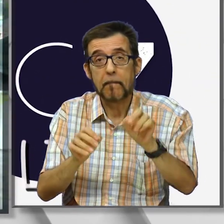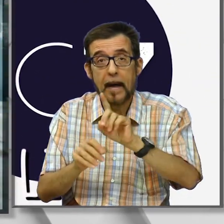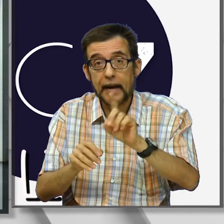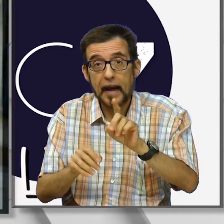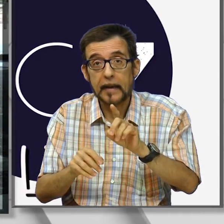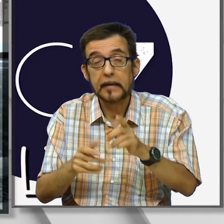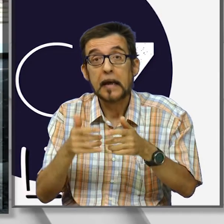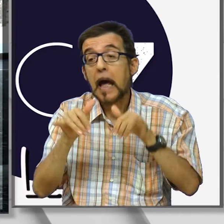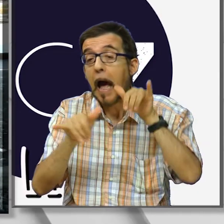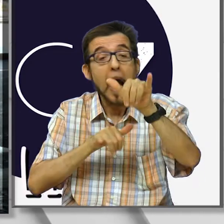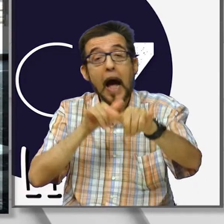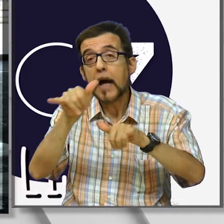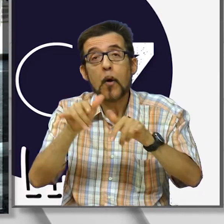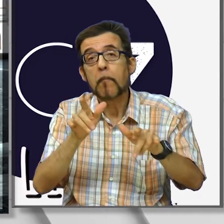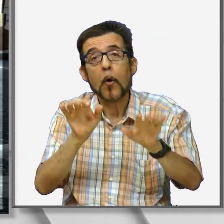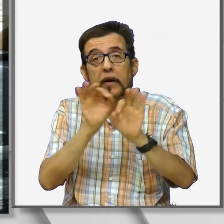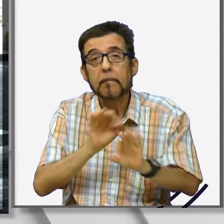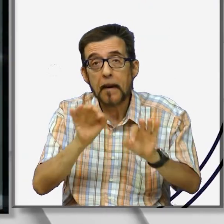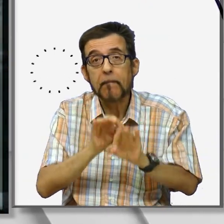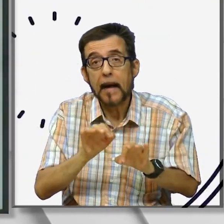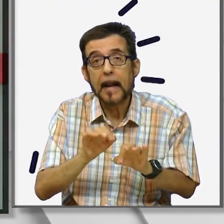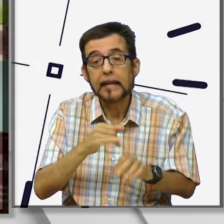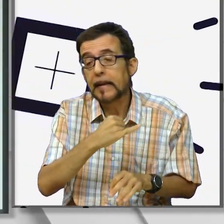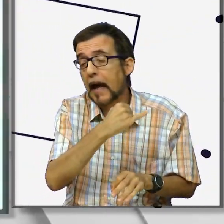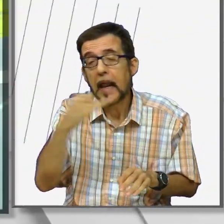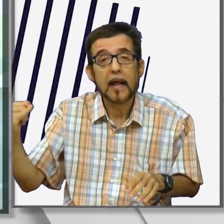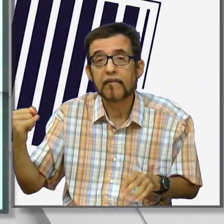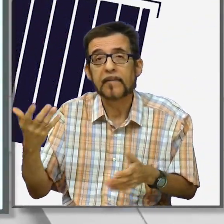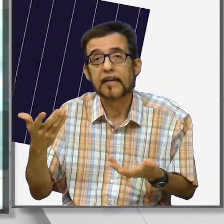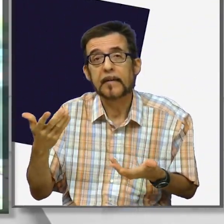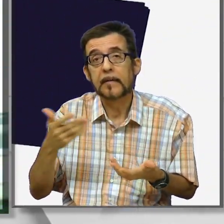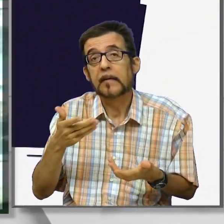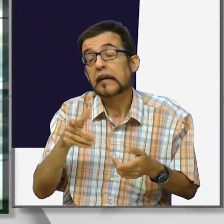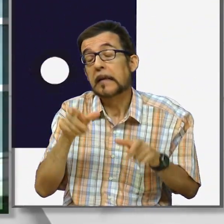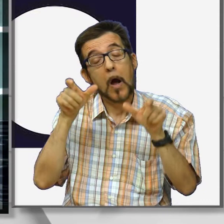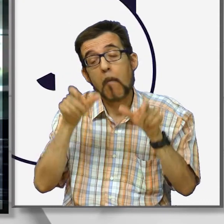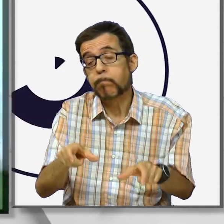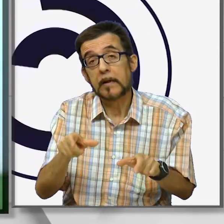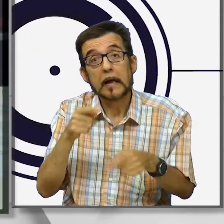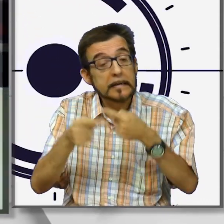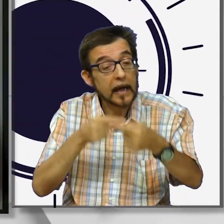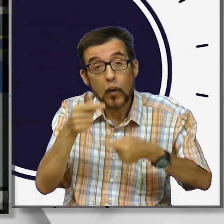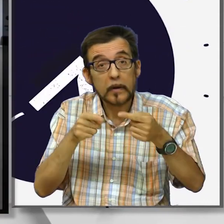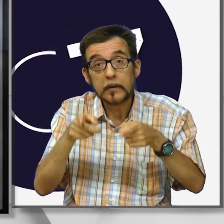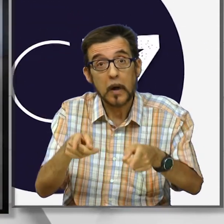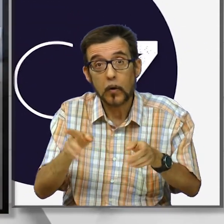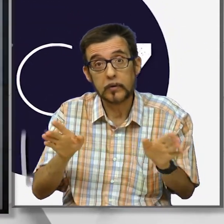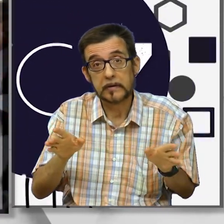probabilmente gli aeroporti non sono preparati, però poi alla fine sarà anche obbligatorio se continua così.